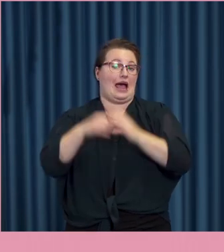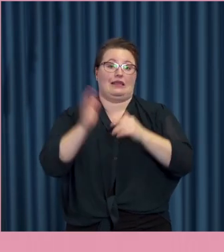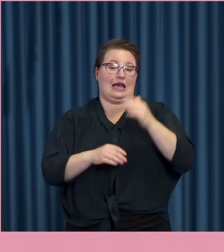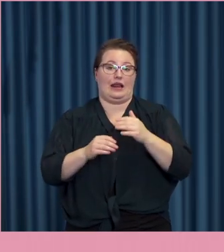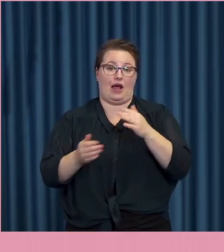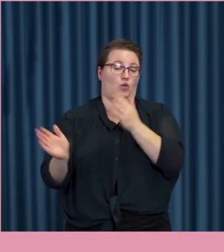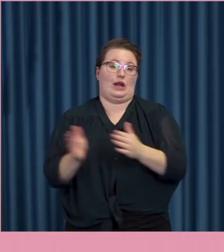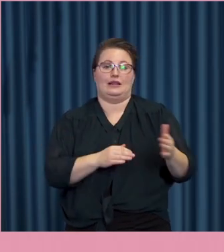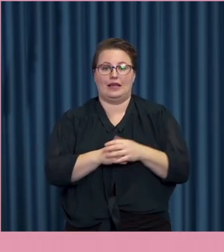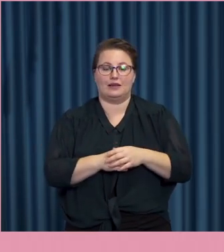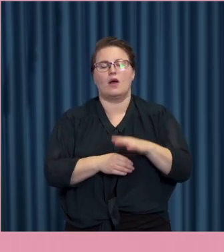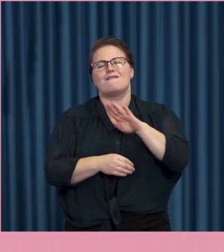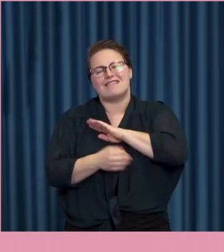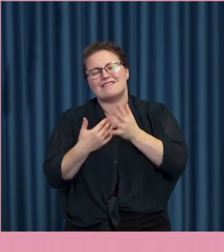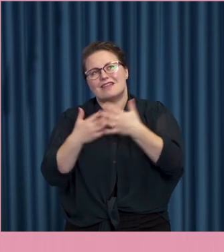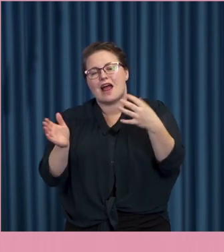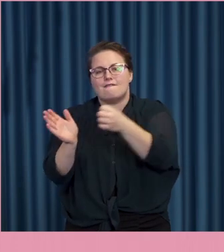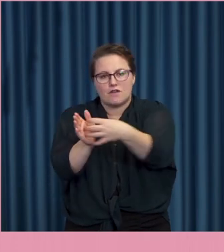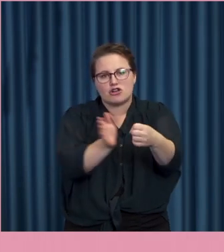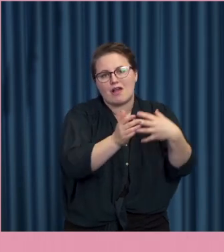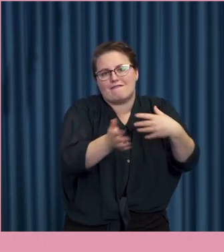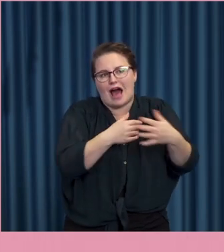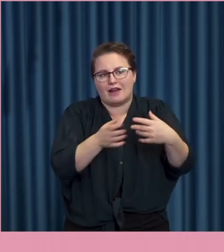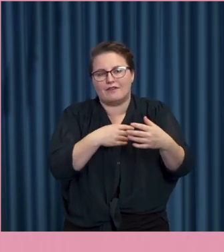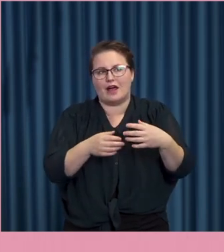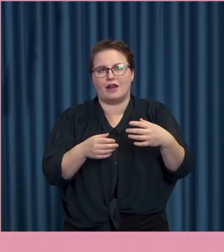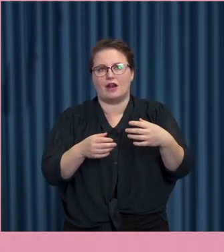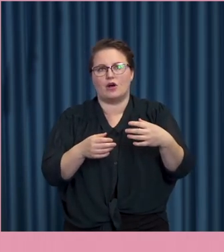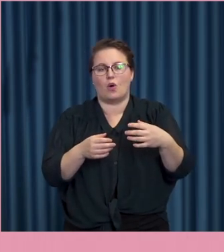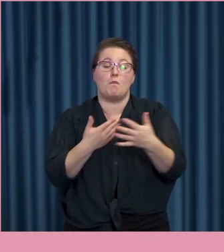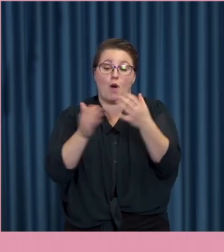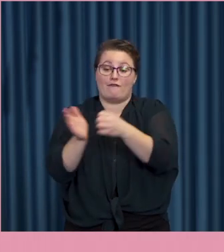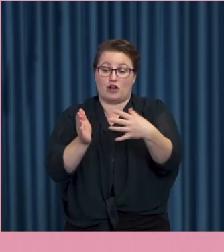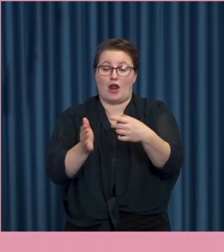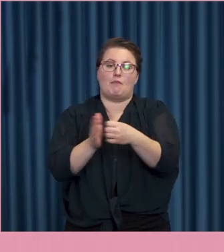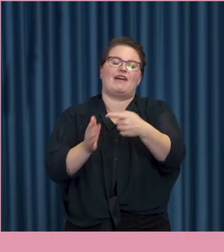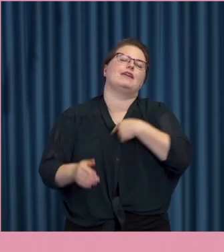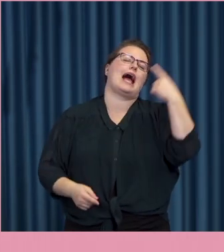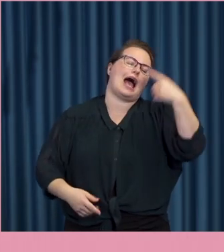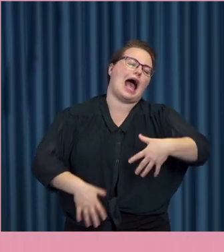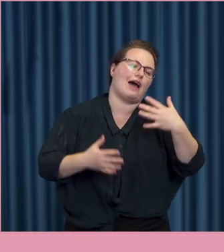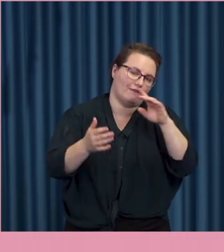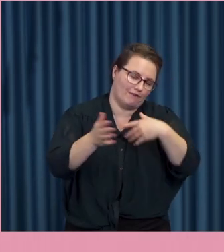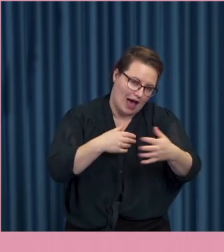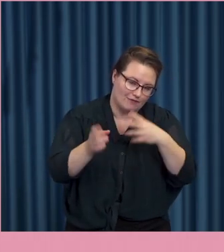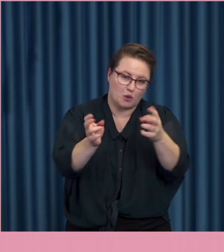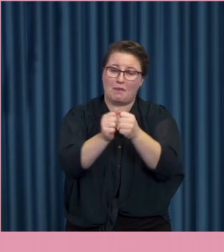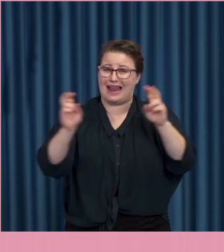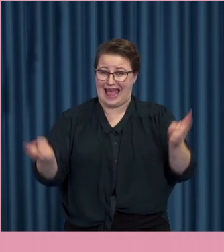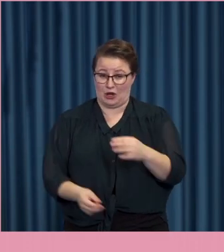förklaringarna gör att det blir begripligt eller mer begripligt. Men det är fortfarande i sig en siffra som